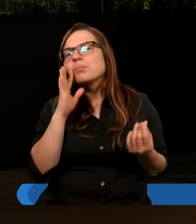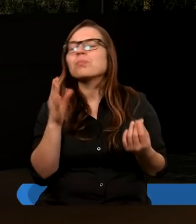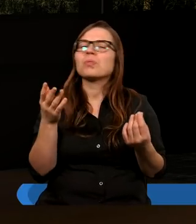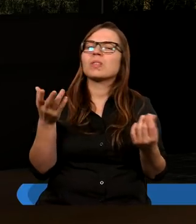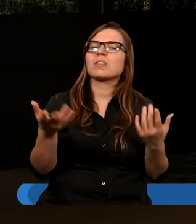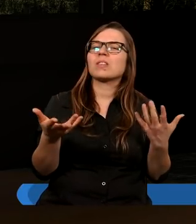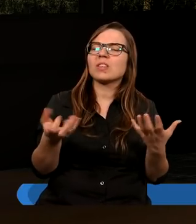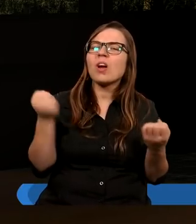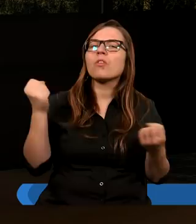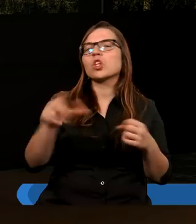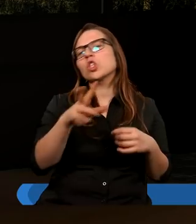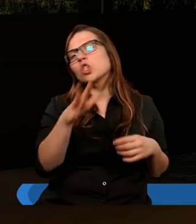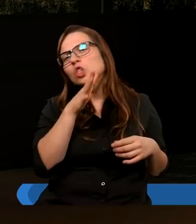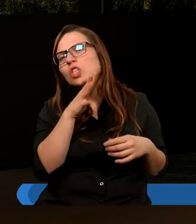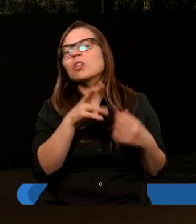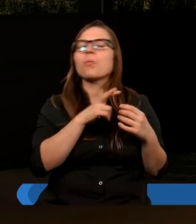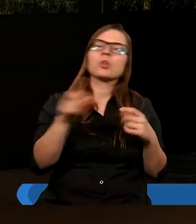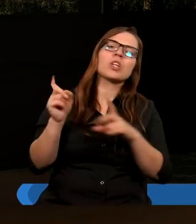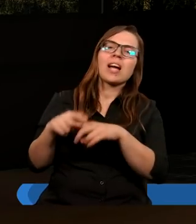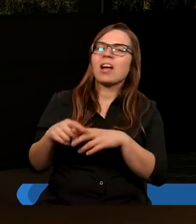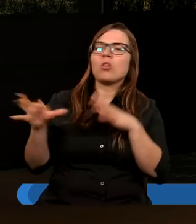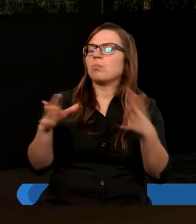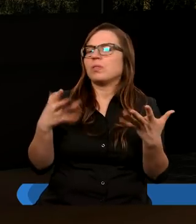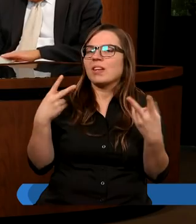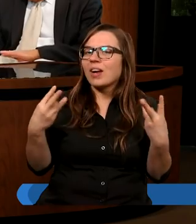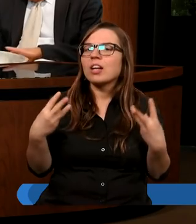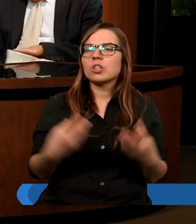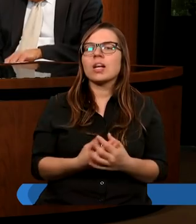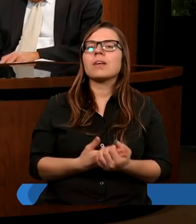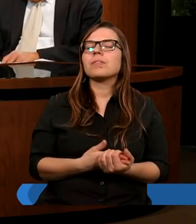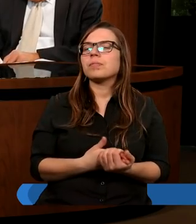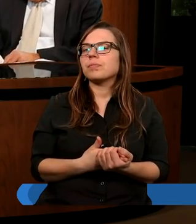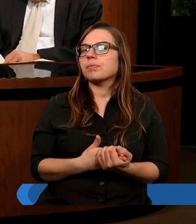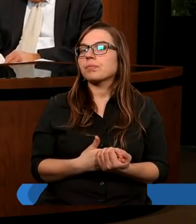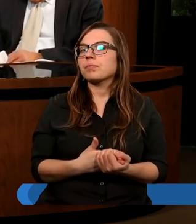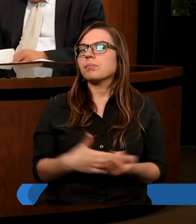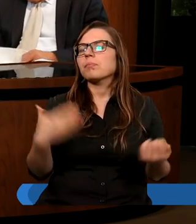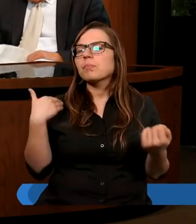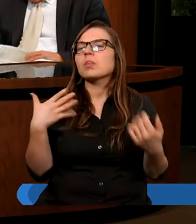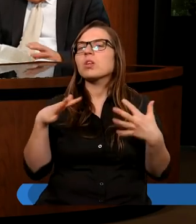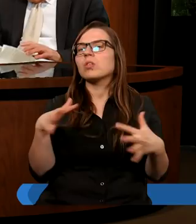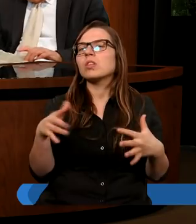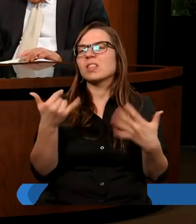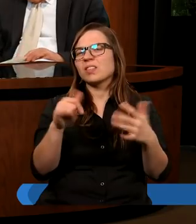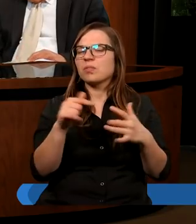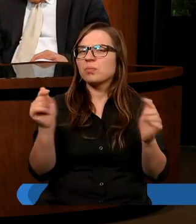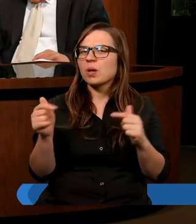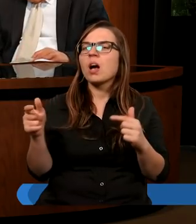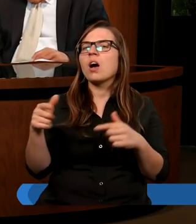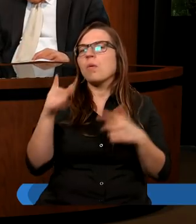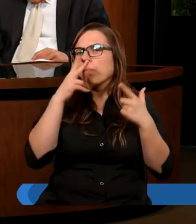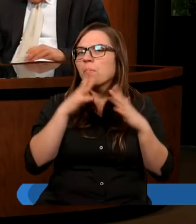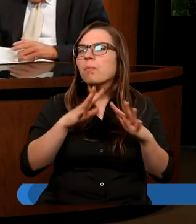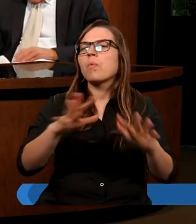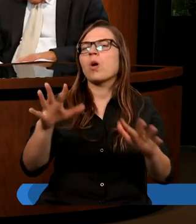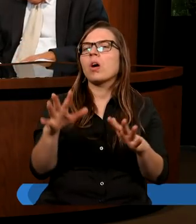ci głoszą Żydom, ci głoszą Grekom. Tak. Był bardzo duży przyszedł, przyszedł, Duch Święty pokazał,